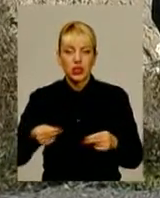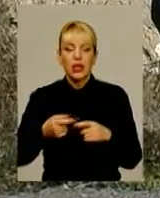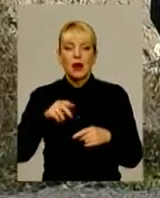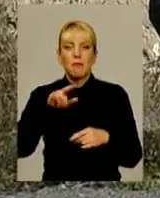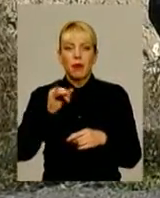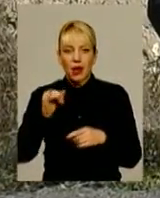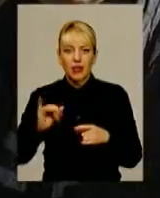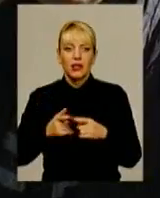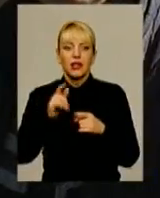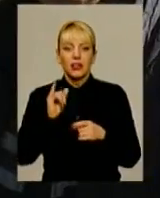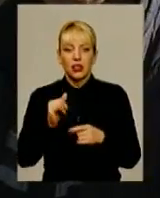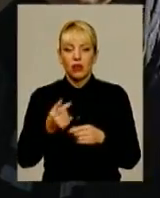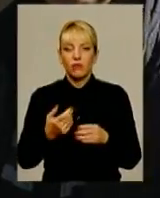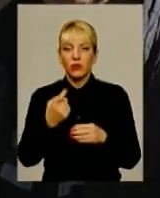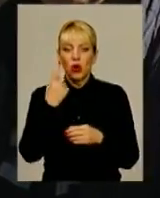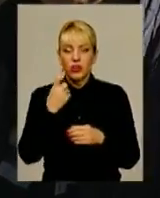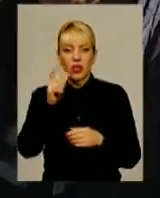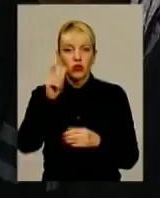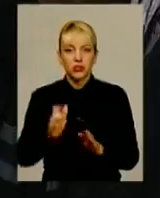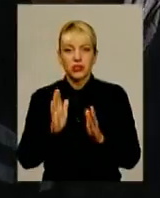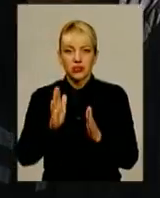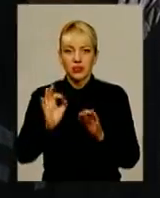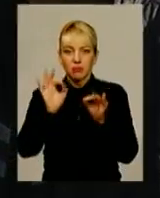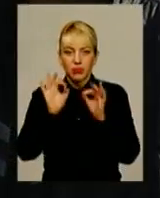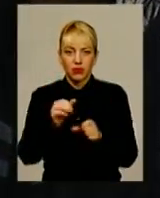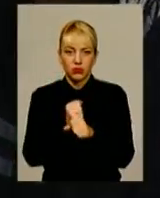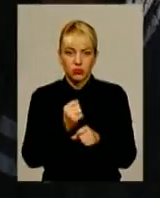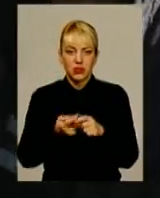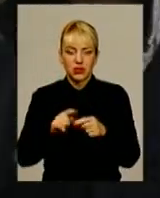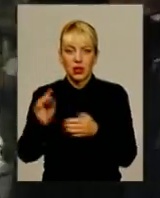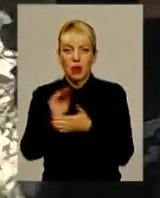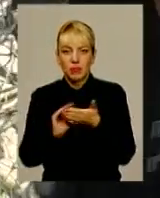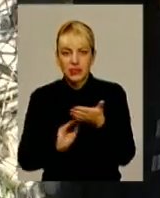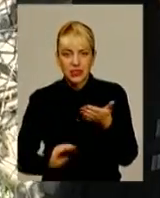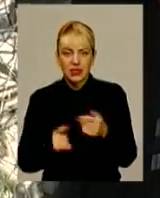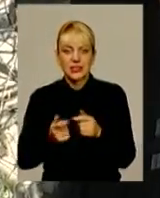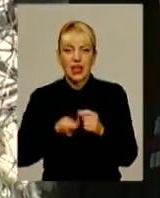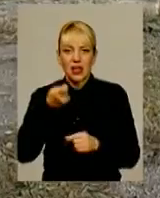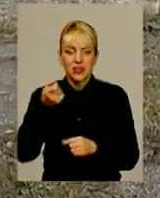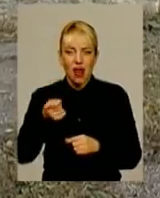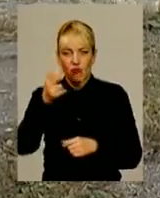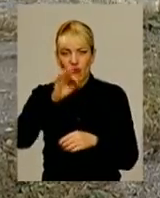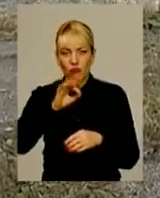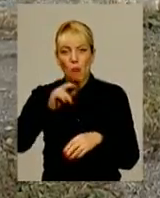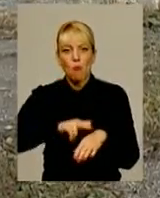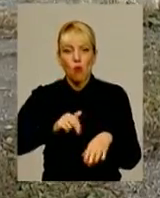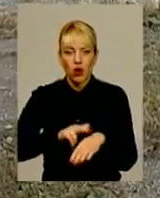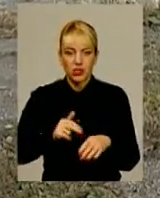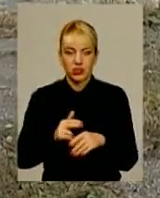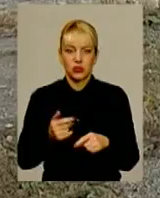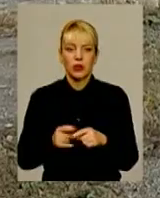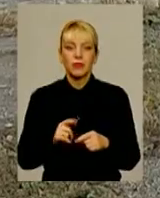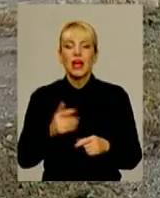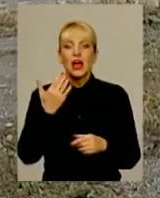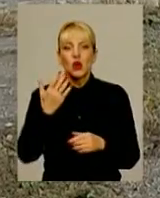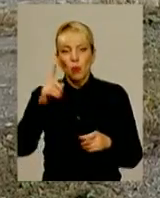розправи, то лише один чоловік виявив юридичну грамотність і написав заяву в правоохоронні органи. На чому наполягала родина чоловіка, зокрема